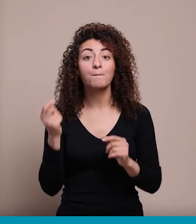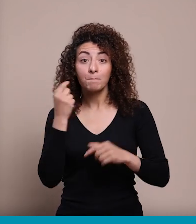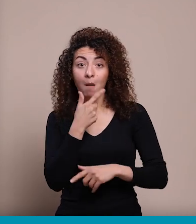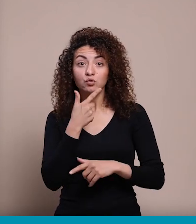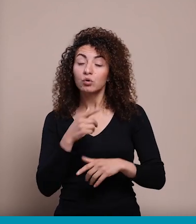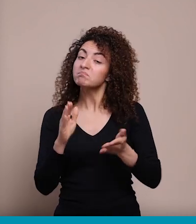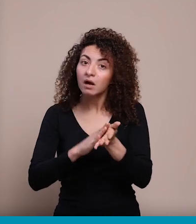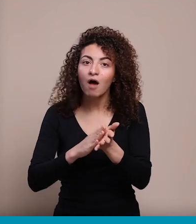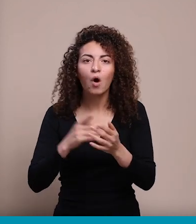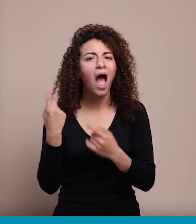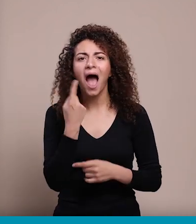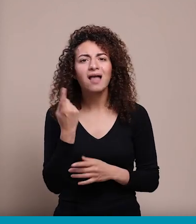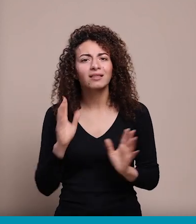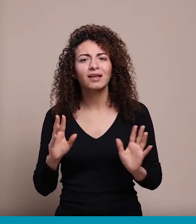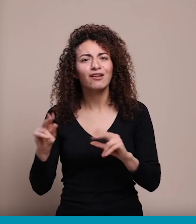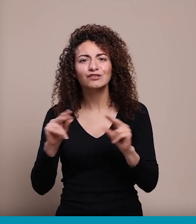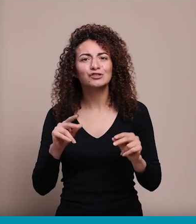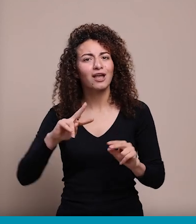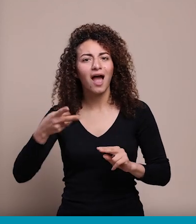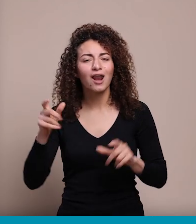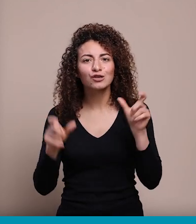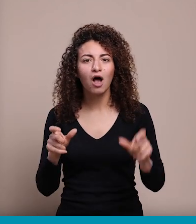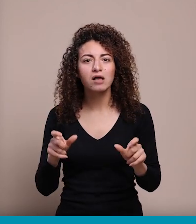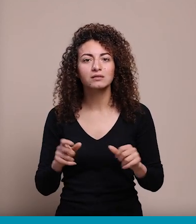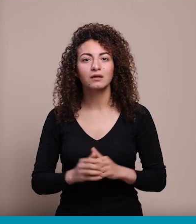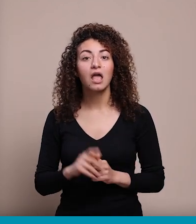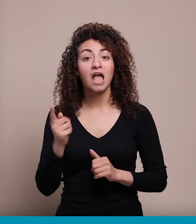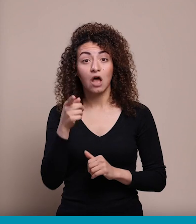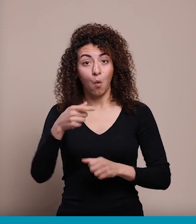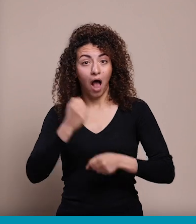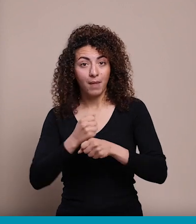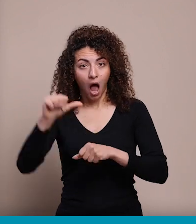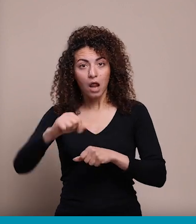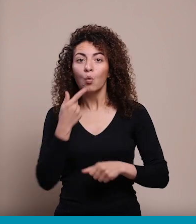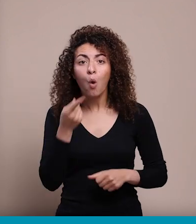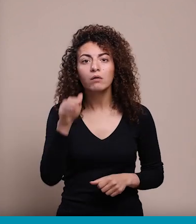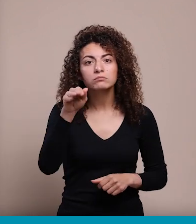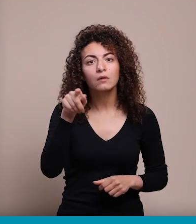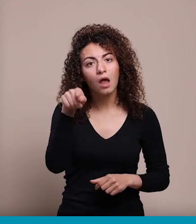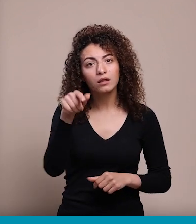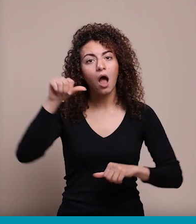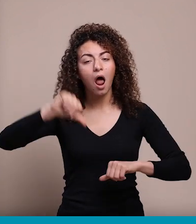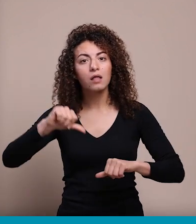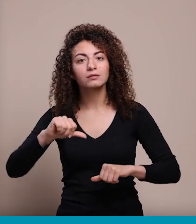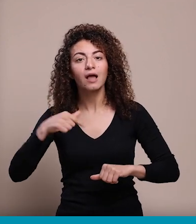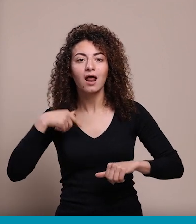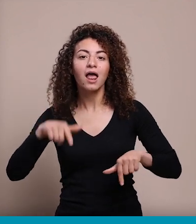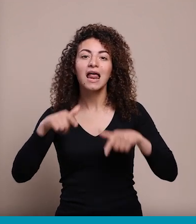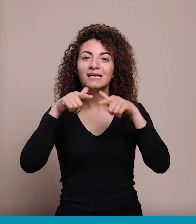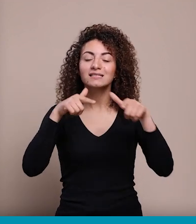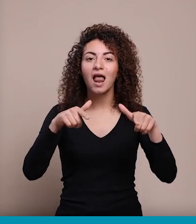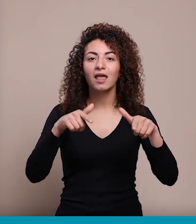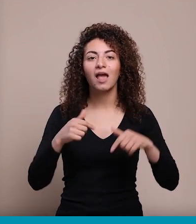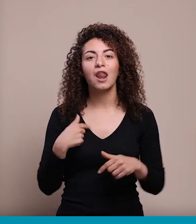إياه بسطوا منه وقت يعملوا شيء صح شجعوا وإذا عمل شيء غلط قلوله أنا هايك بشوف أنا هاي الرسالة اللي بحبه